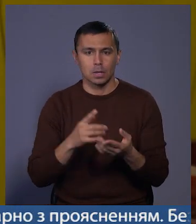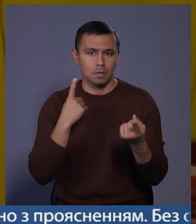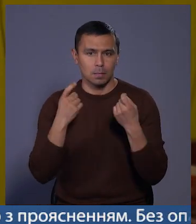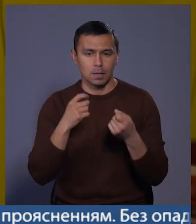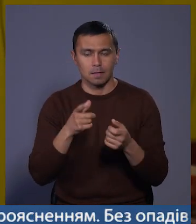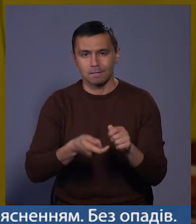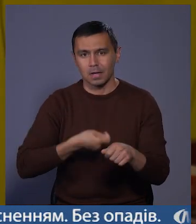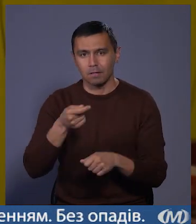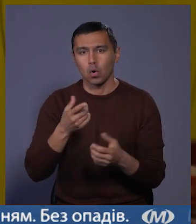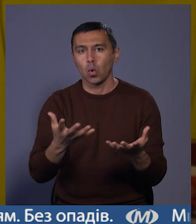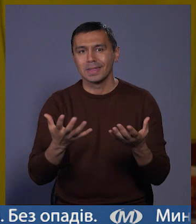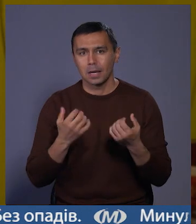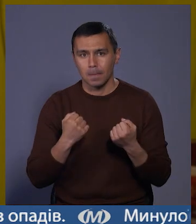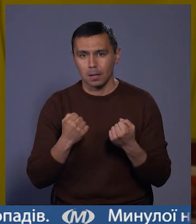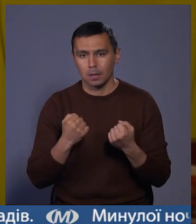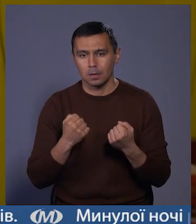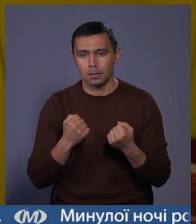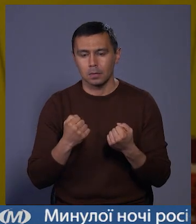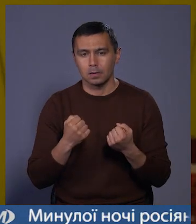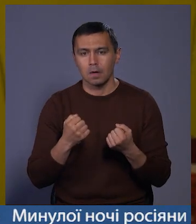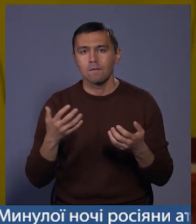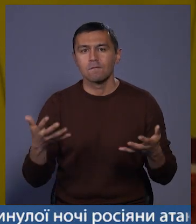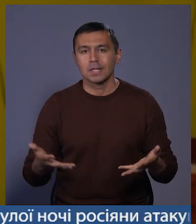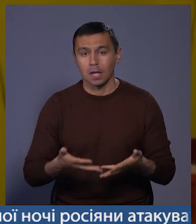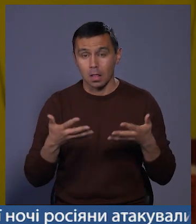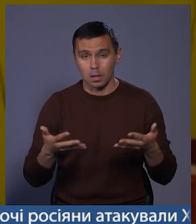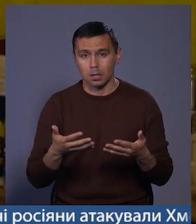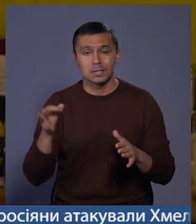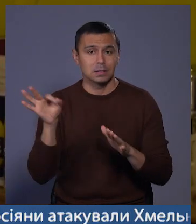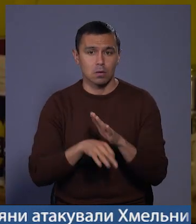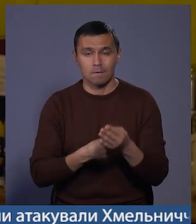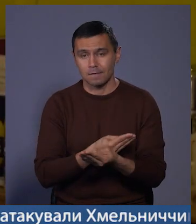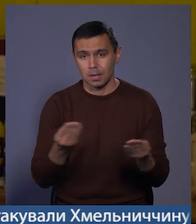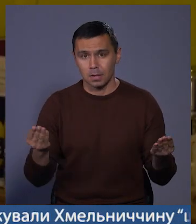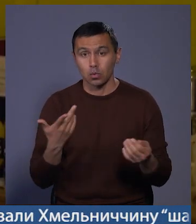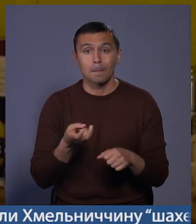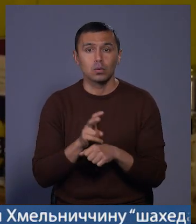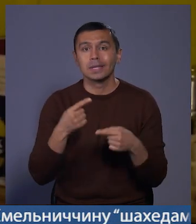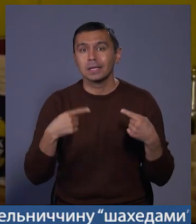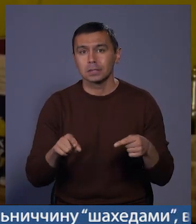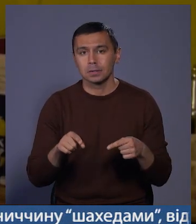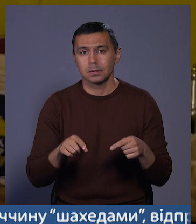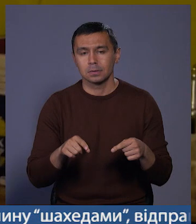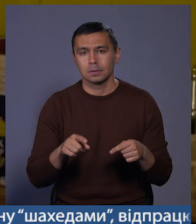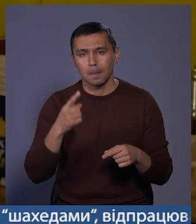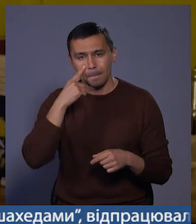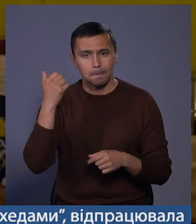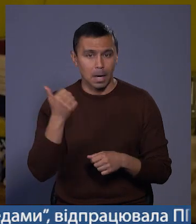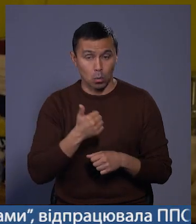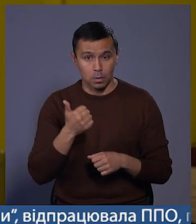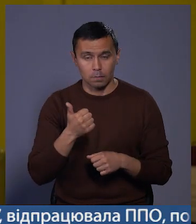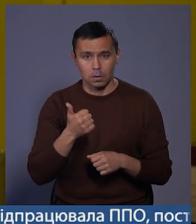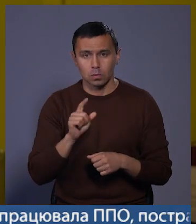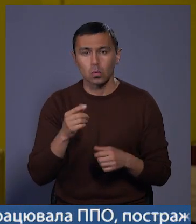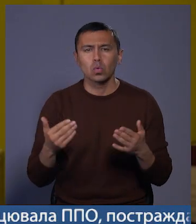заявку, що вони отримали фруктовий салат і все, і одразу видається. Якщо прийдуть інші, перелігативи новим. Тобто,